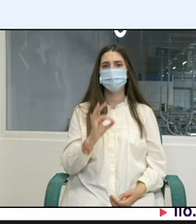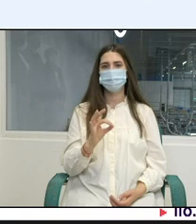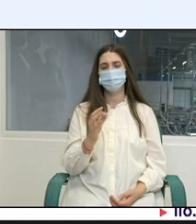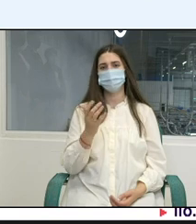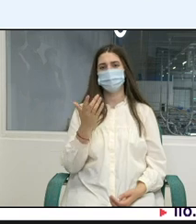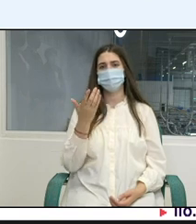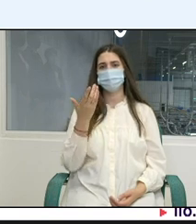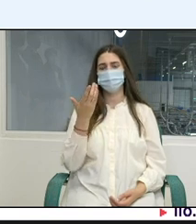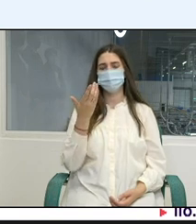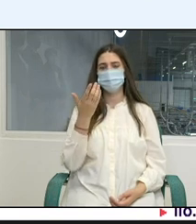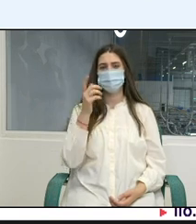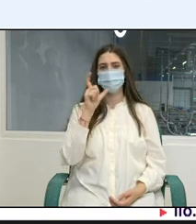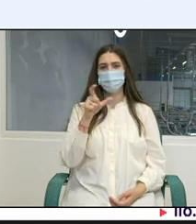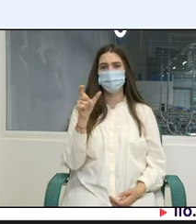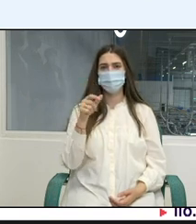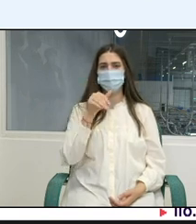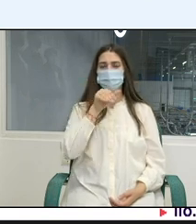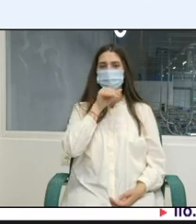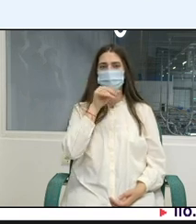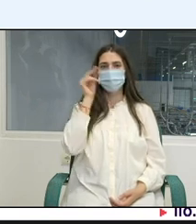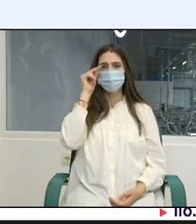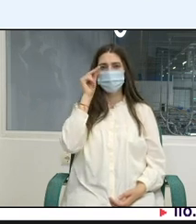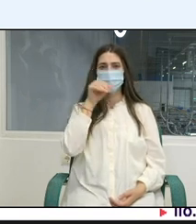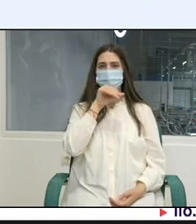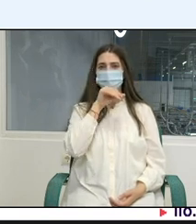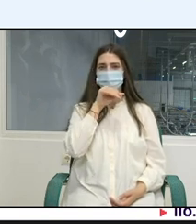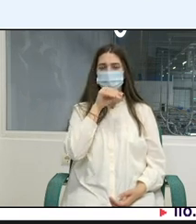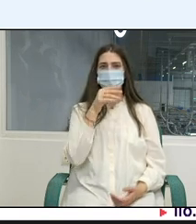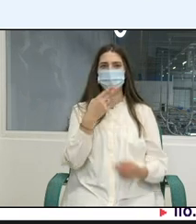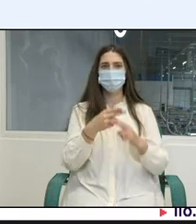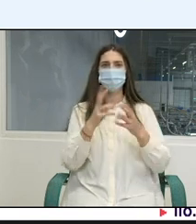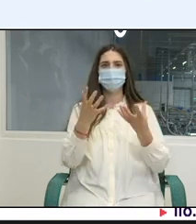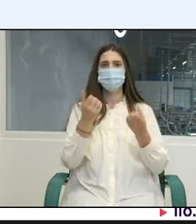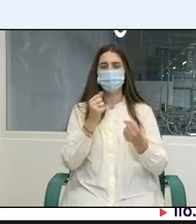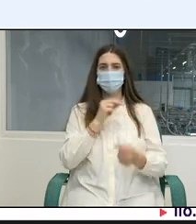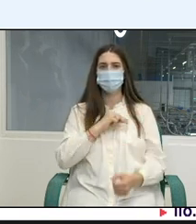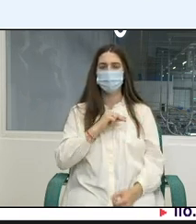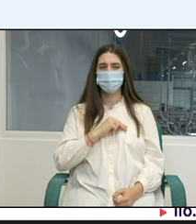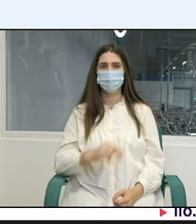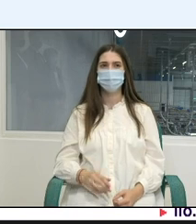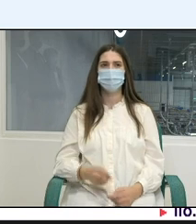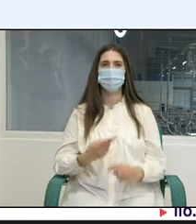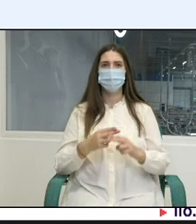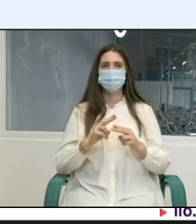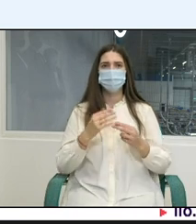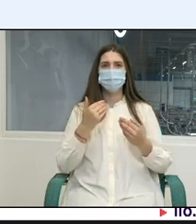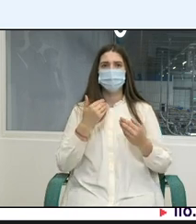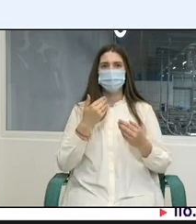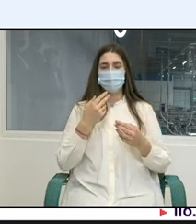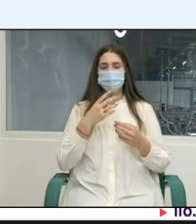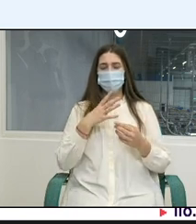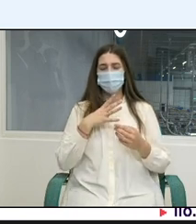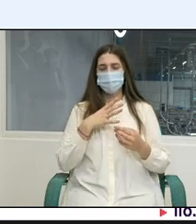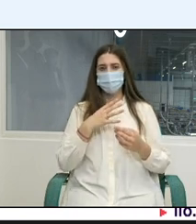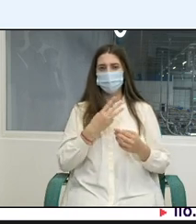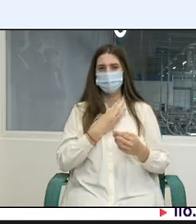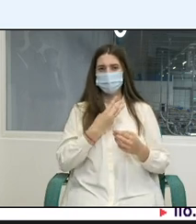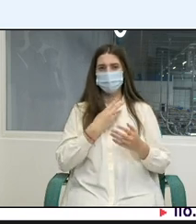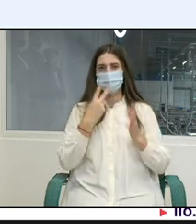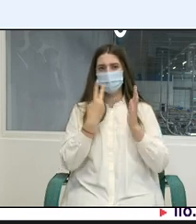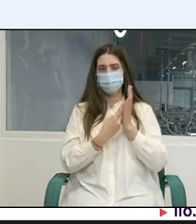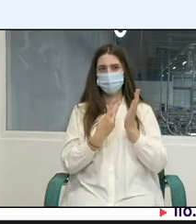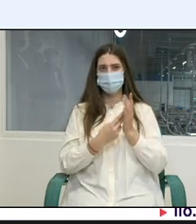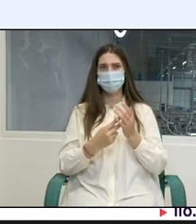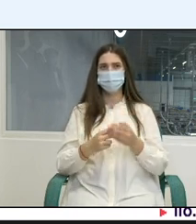cel puțin 50% deci astea au fost două exemple pe care vă rogam să le împărtășesc cu dumneavoastră de altfel vă rog să